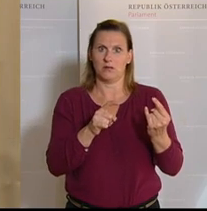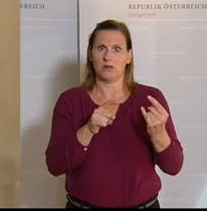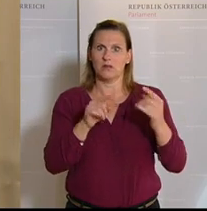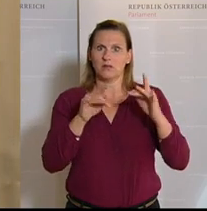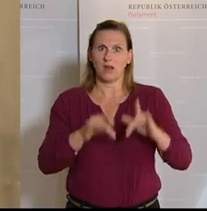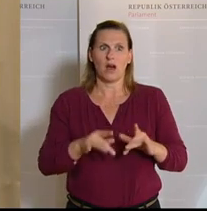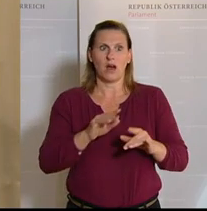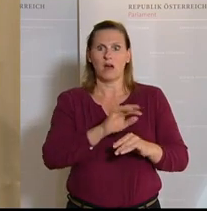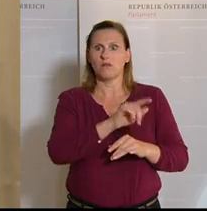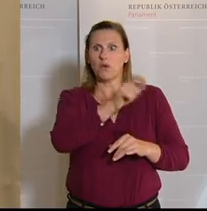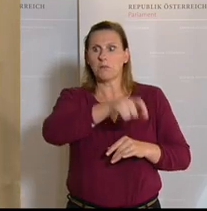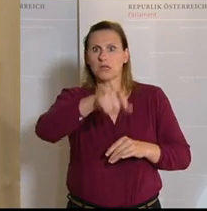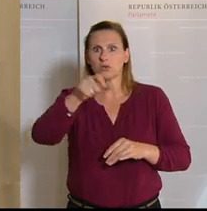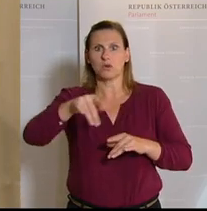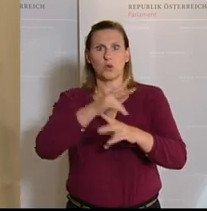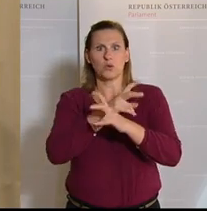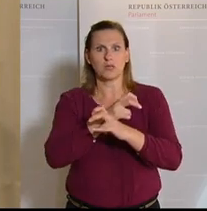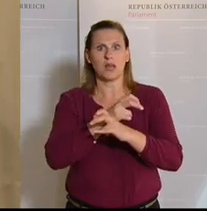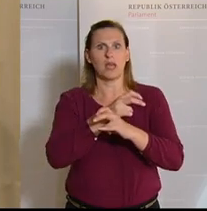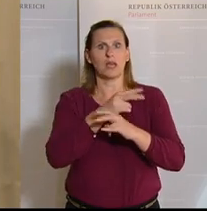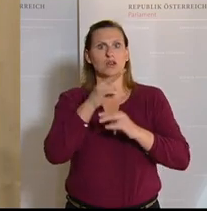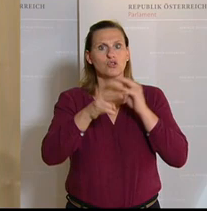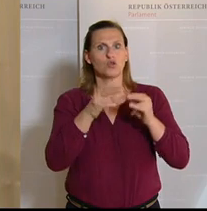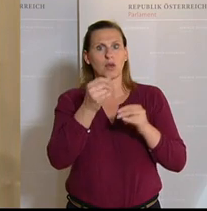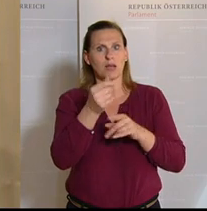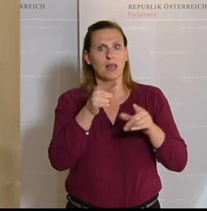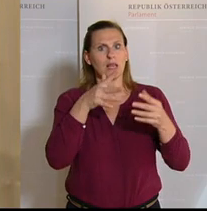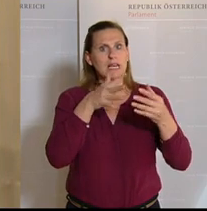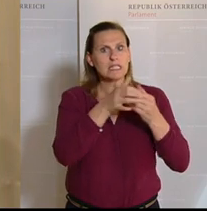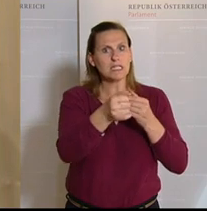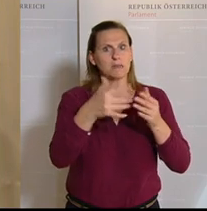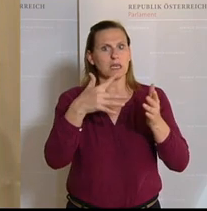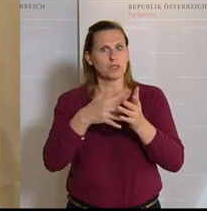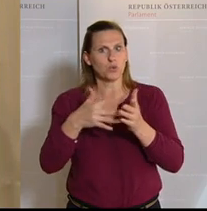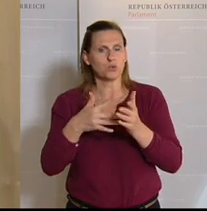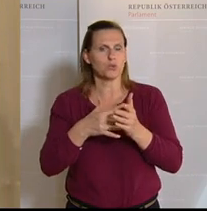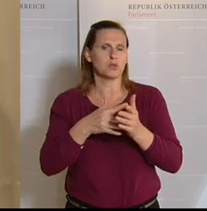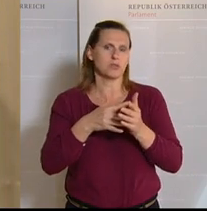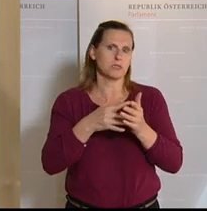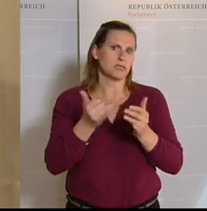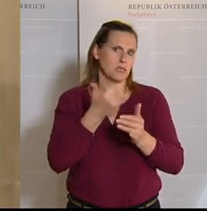Steuergeld der Österreicher und da hat Transparenz und Kontrolle noch nie geschadet.